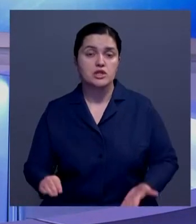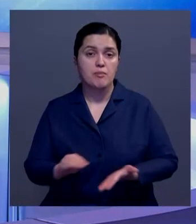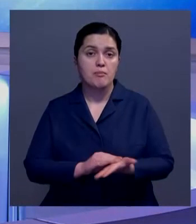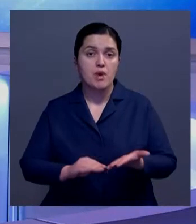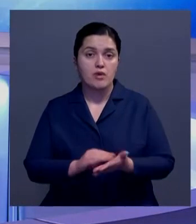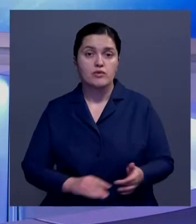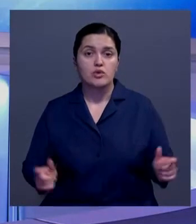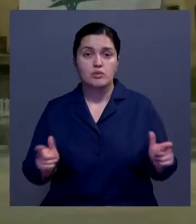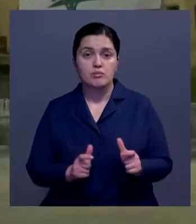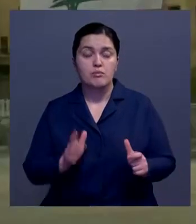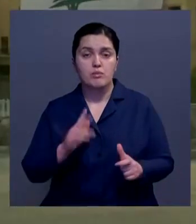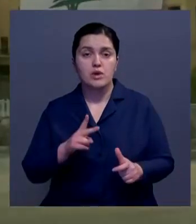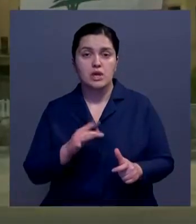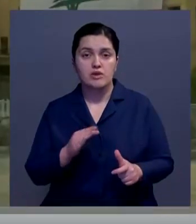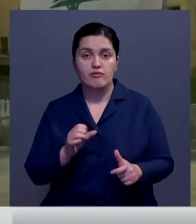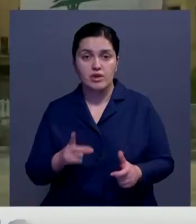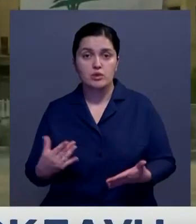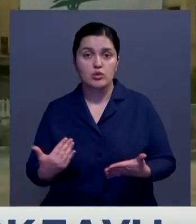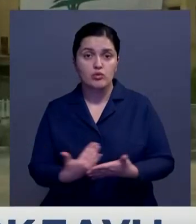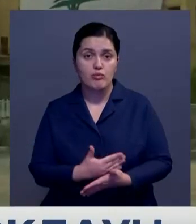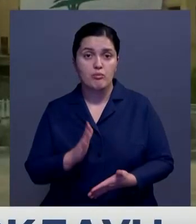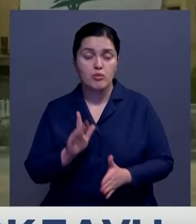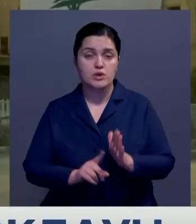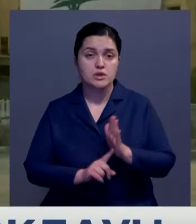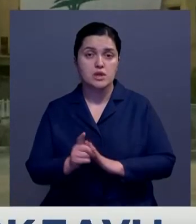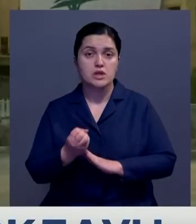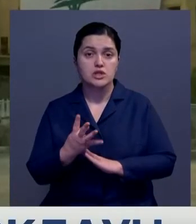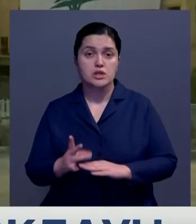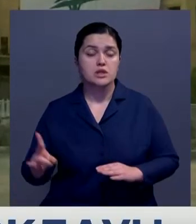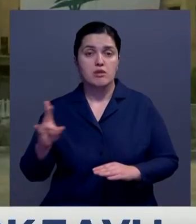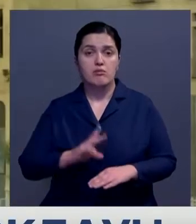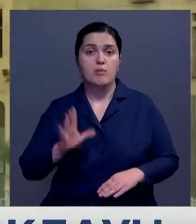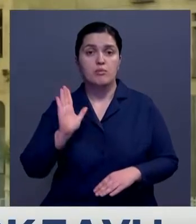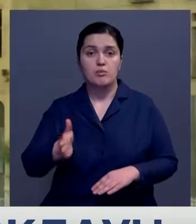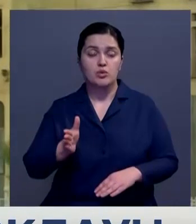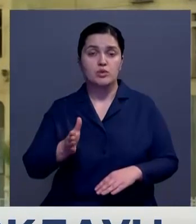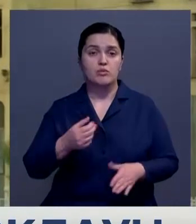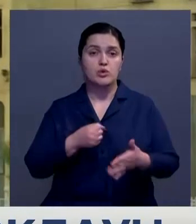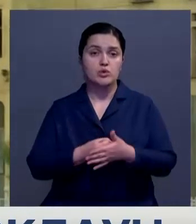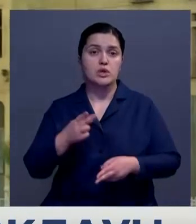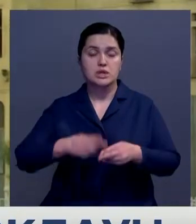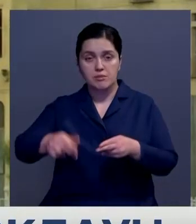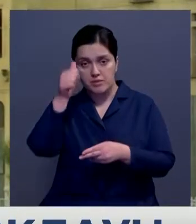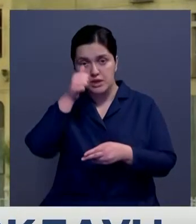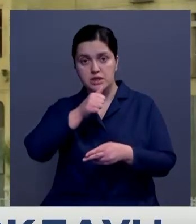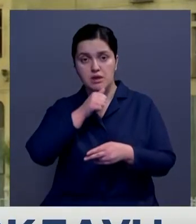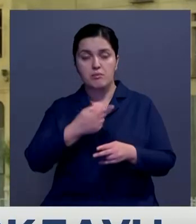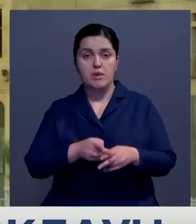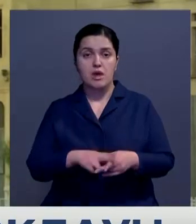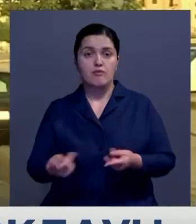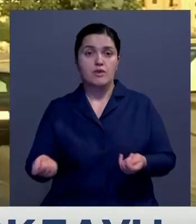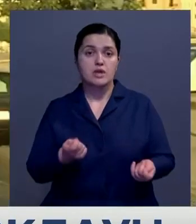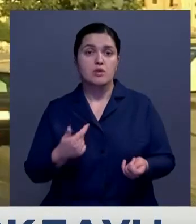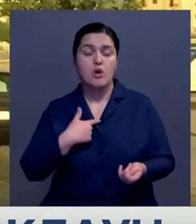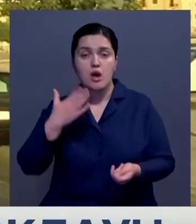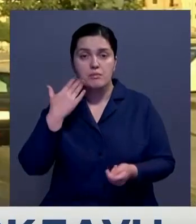тысяч. Повторный локдаун ведут в Ливане. Новые меры в силу 14 ноября будут действовать до конца месяца. Таким образом,